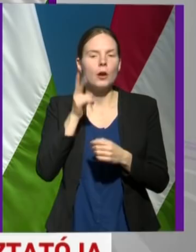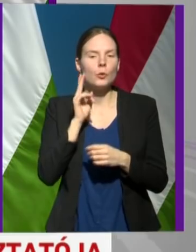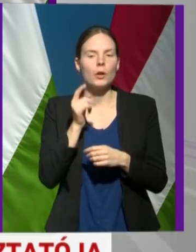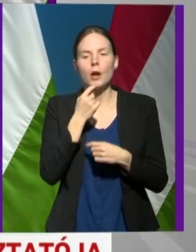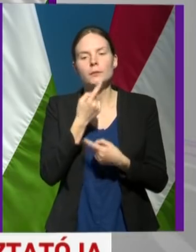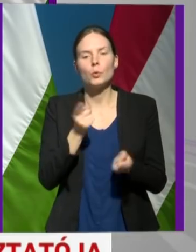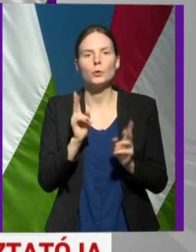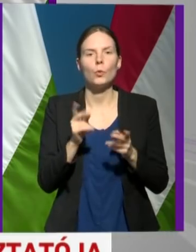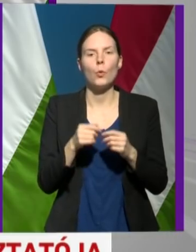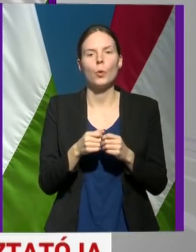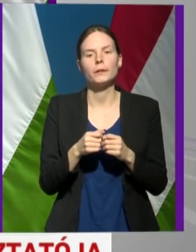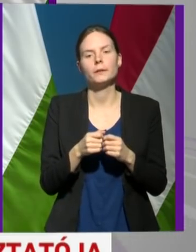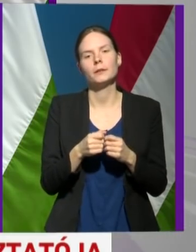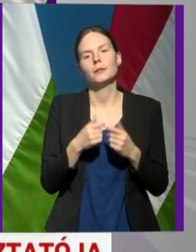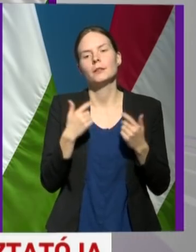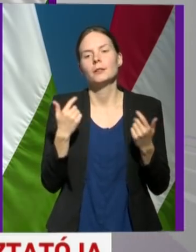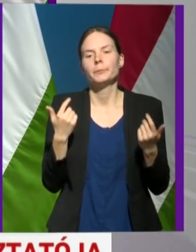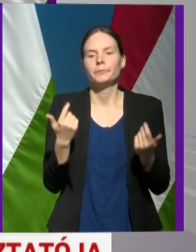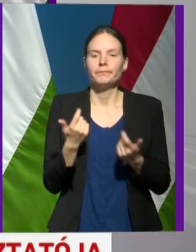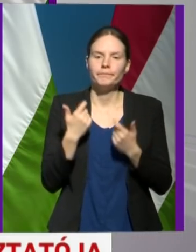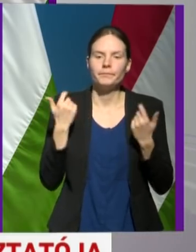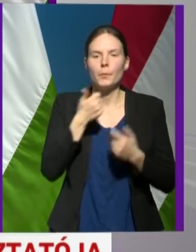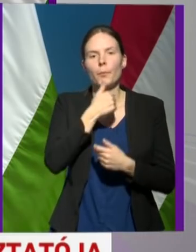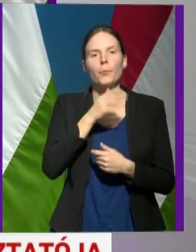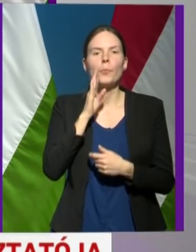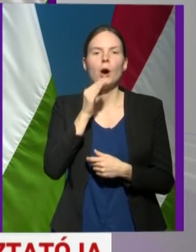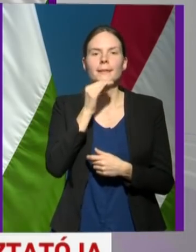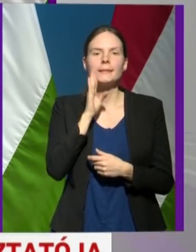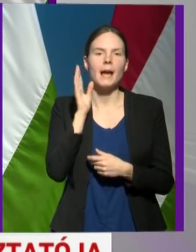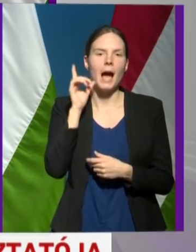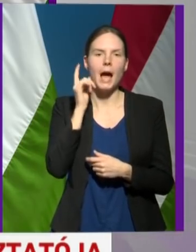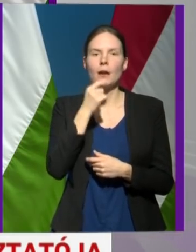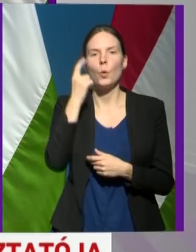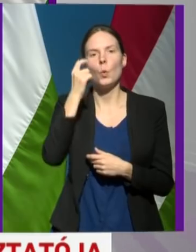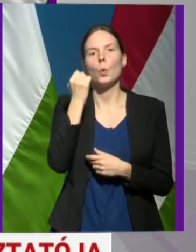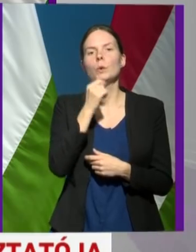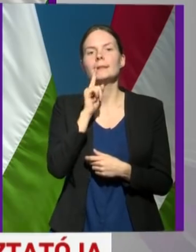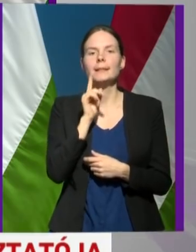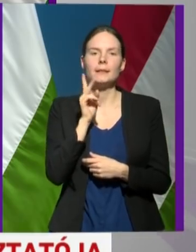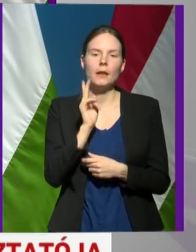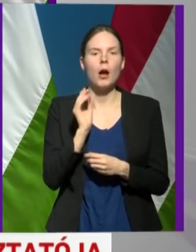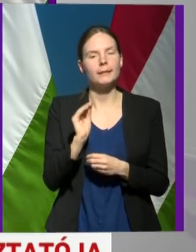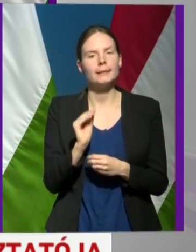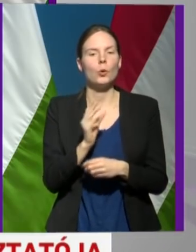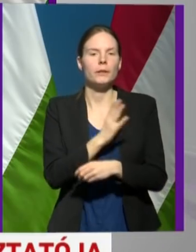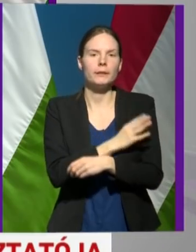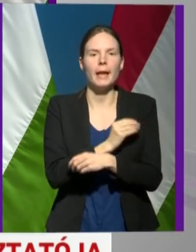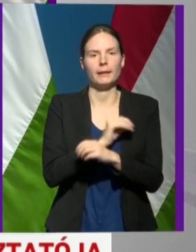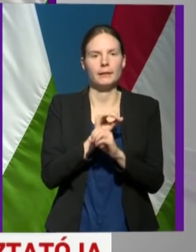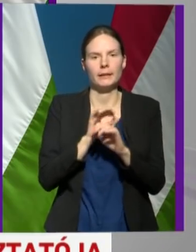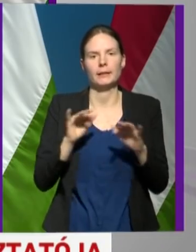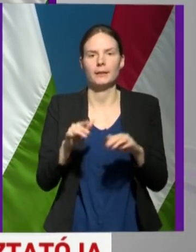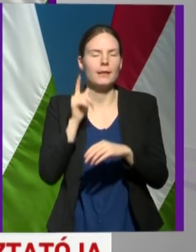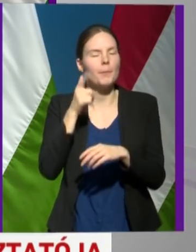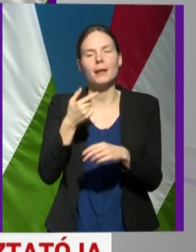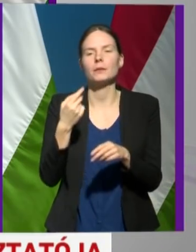mondjuk, hogy passzálódik, tehát egyre veszít a virulenciájából és a megbetegítő képességéből.